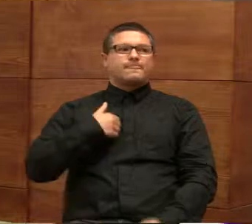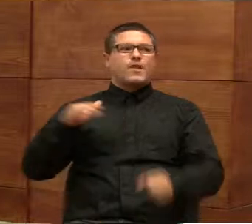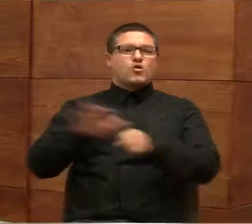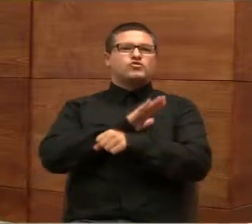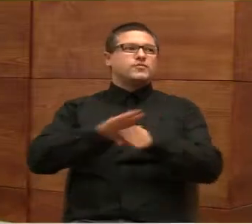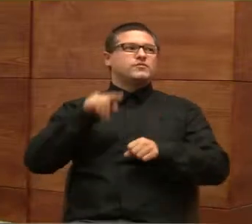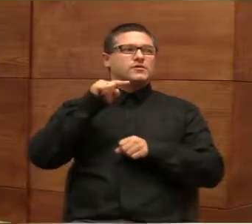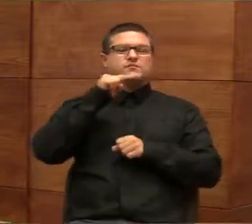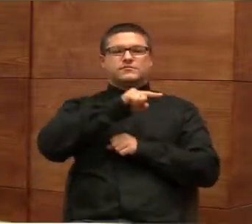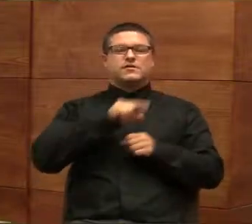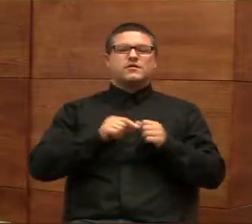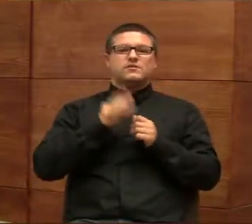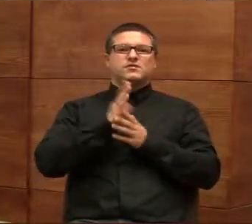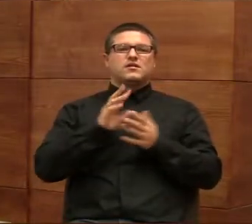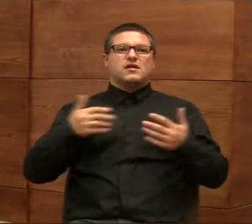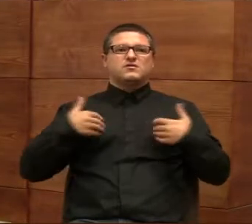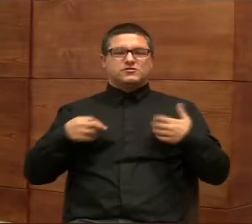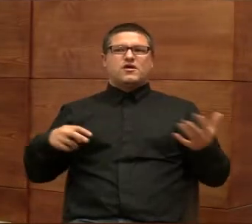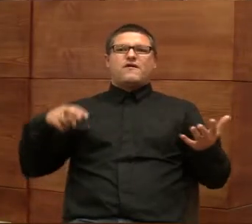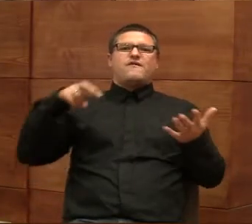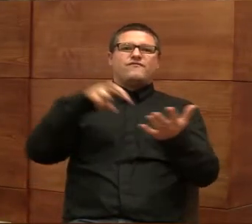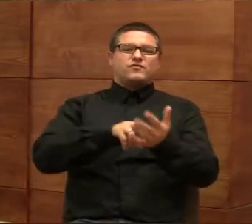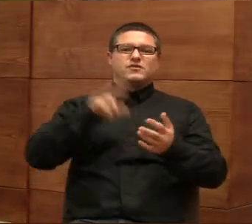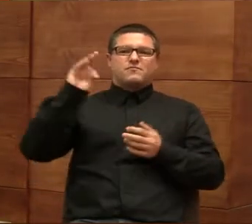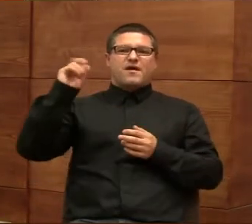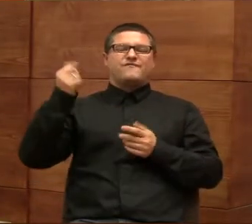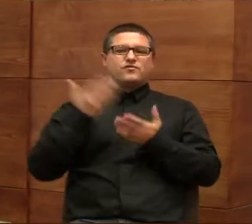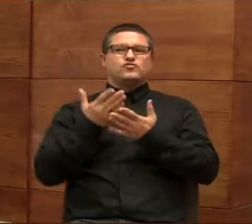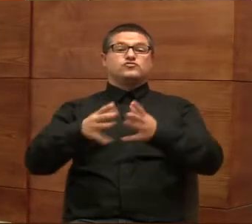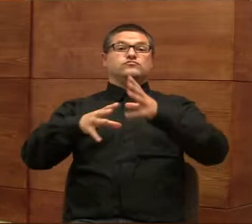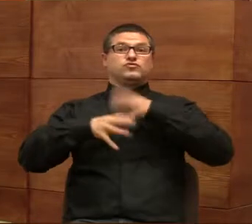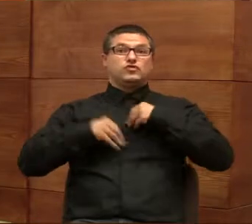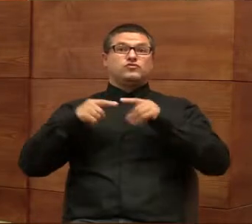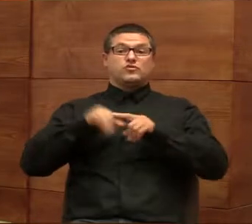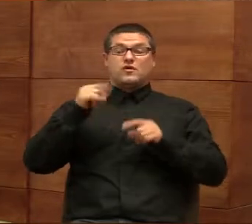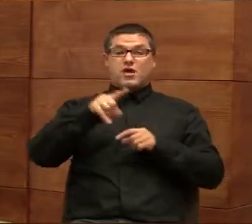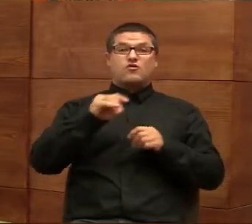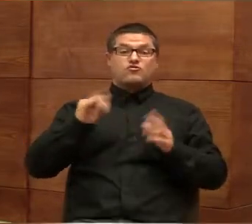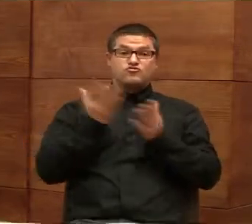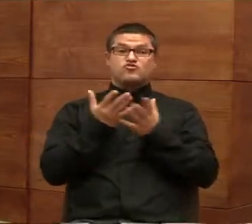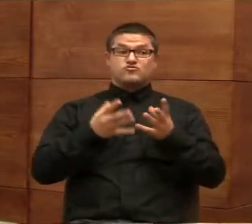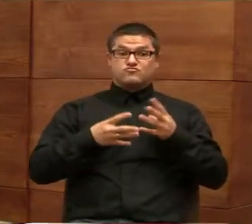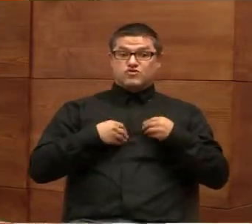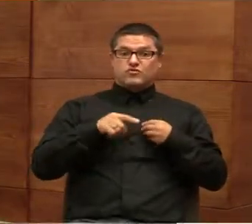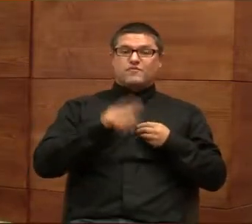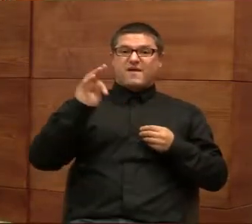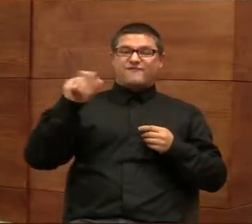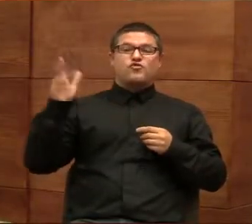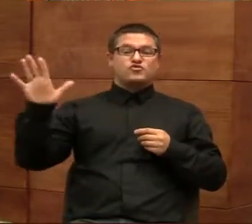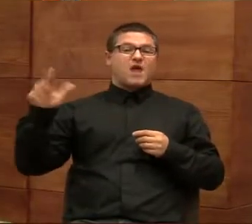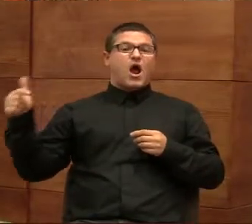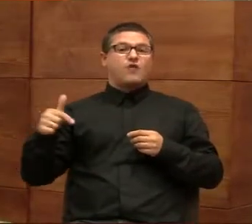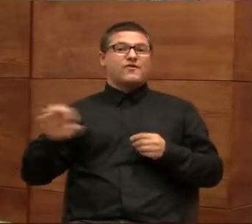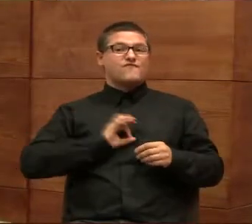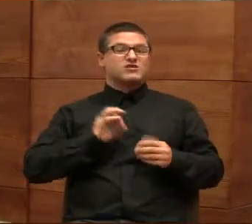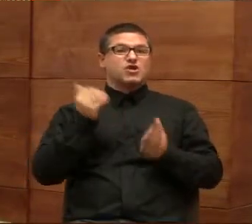Bo ten system ICF już wchodzi. PFRON, Minister Zdrowia przyjął to jako wytyczny i już też jest zobowiązany PFRON. PFRON w